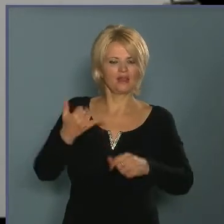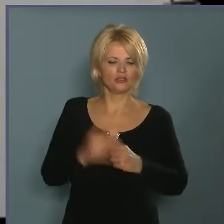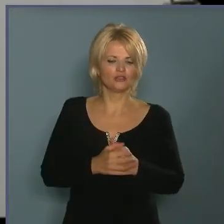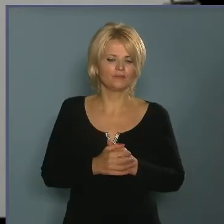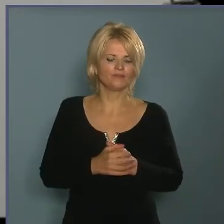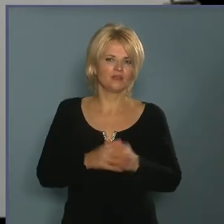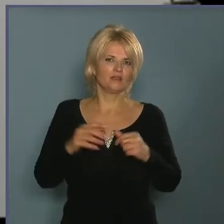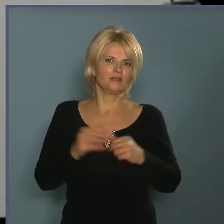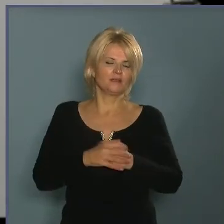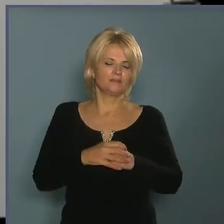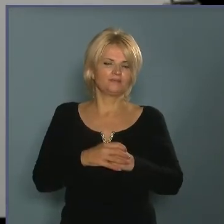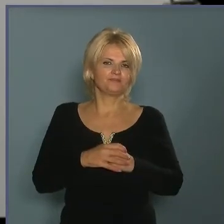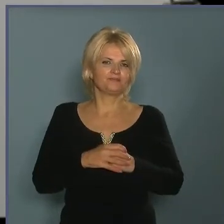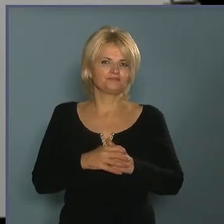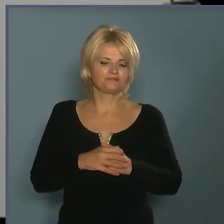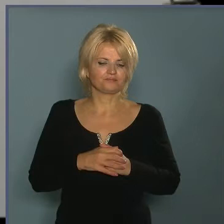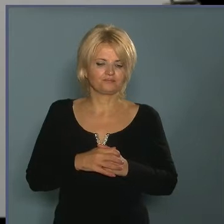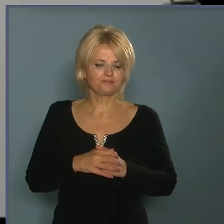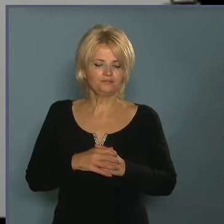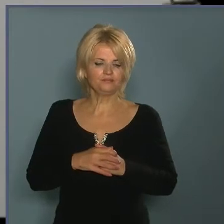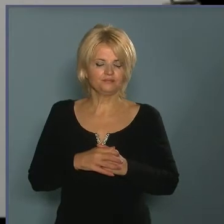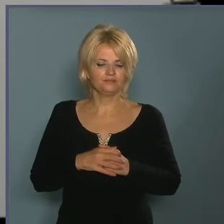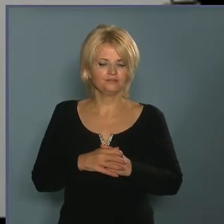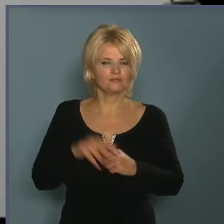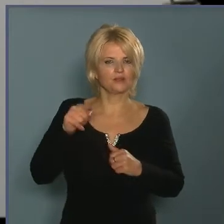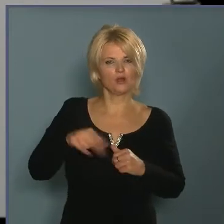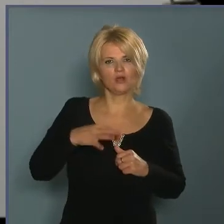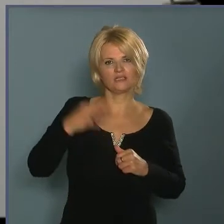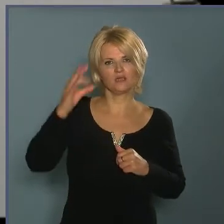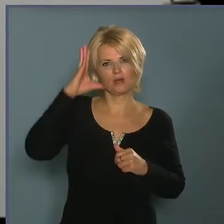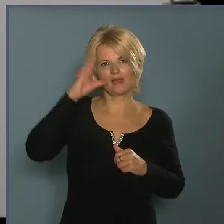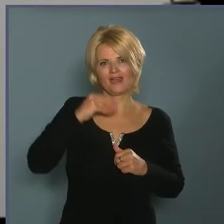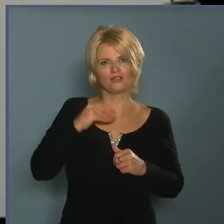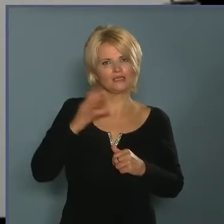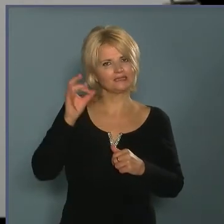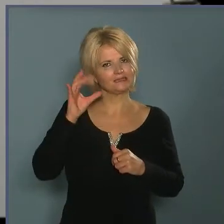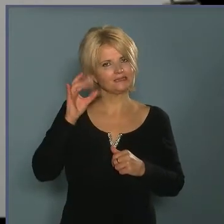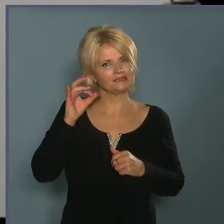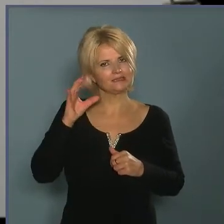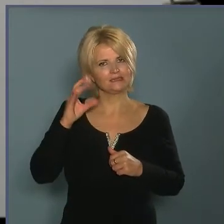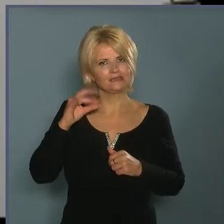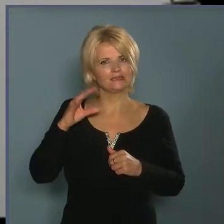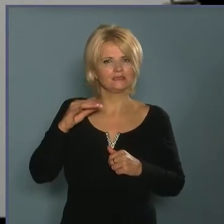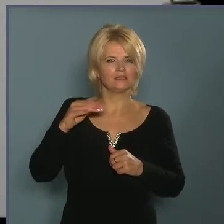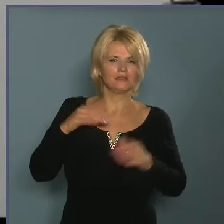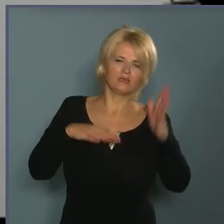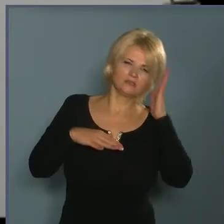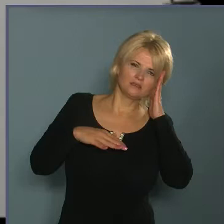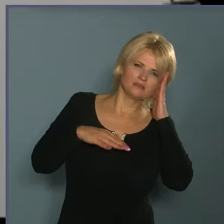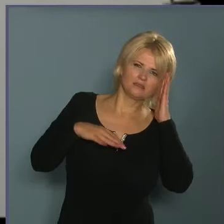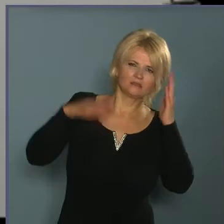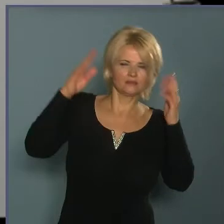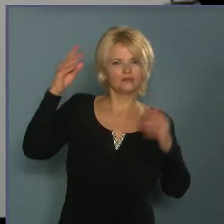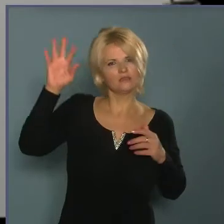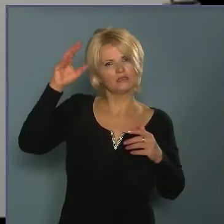letisztulnak ezek a körülmények, hogy aznap este nem aludtak nyugodtan, tehát kavarogtak bennük az érzelmek,